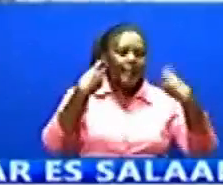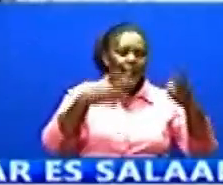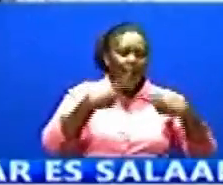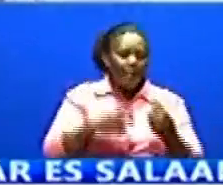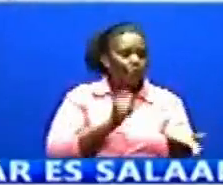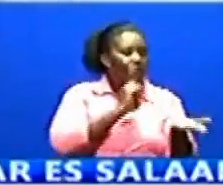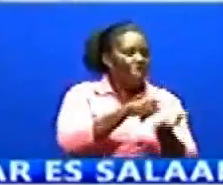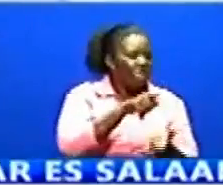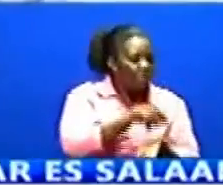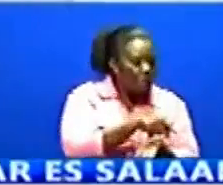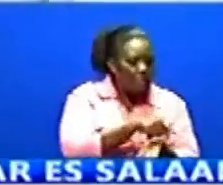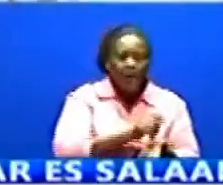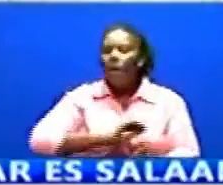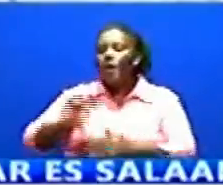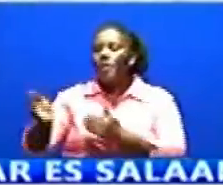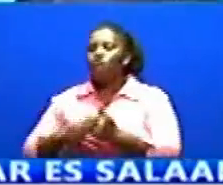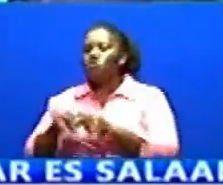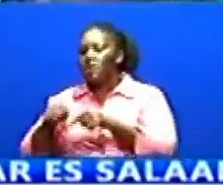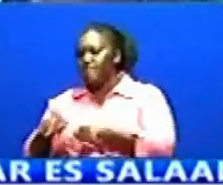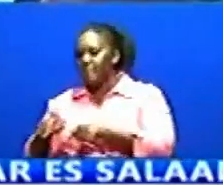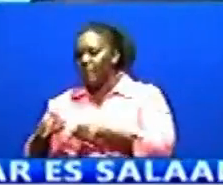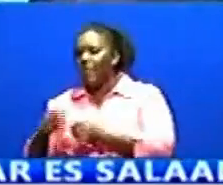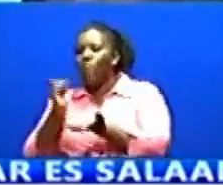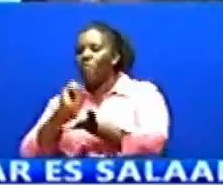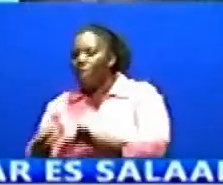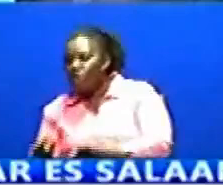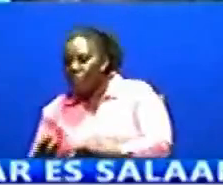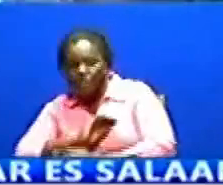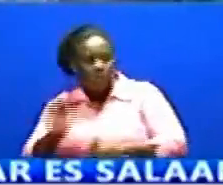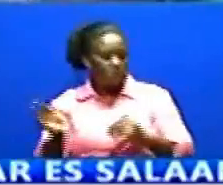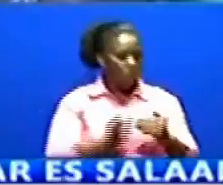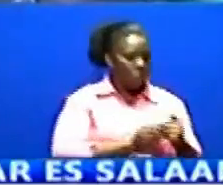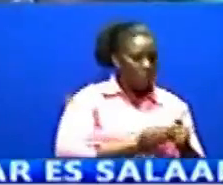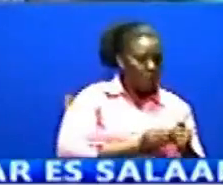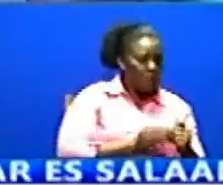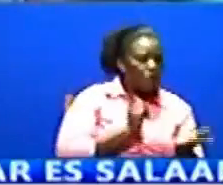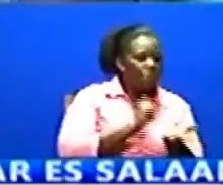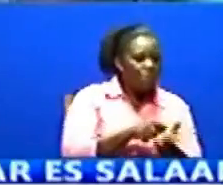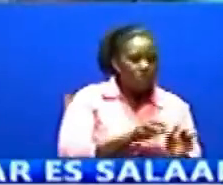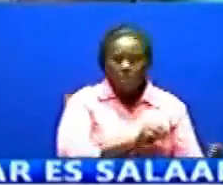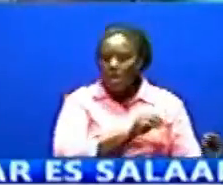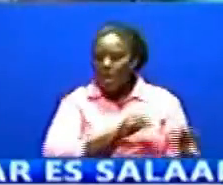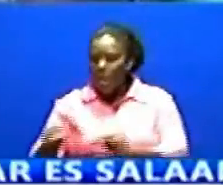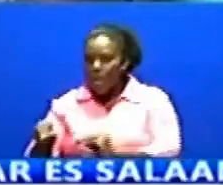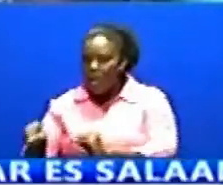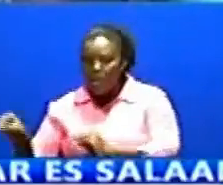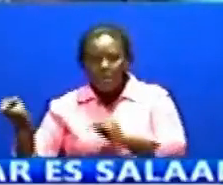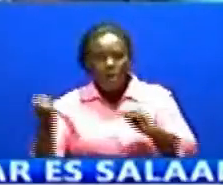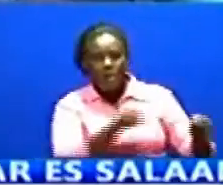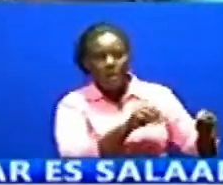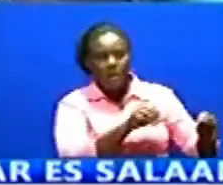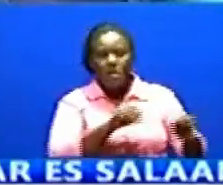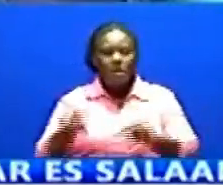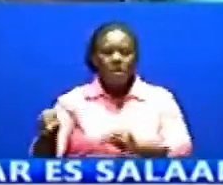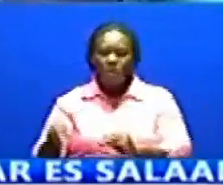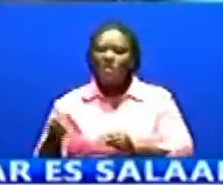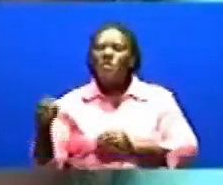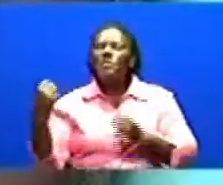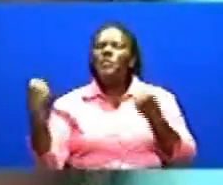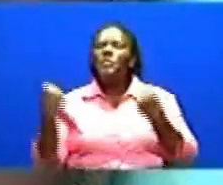jinsi ya kufanya Kifuza hapa Ndua wana pakuenda Yenda mwana nifujo tu Kutoka bare selamu Mimi ni Ngarayai Ole Kimosa